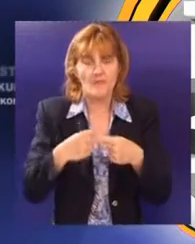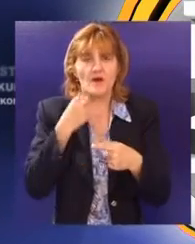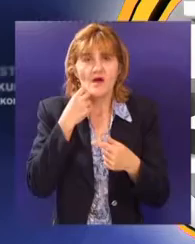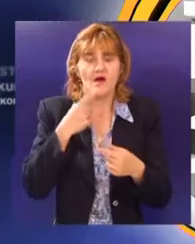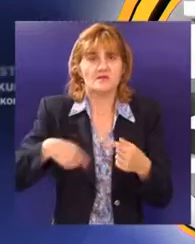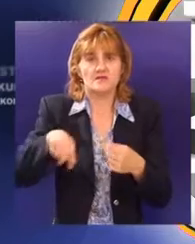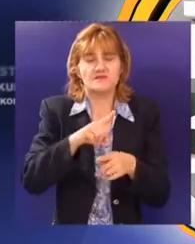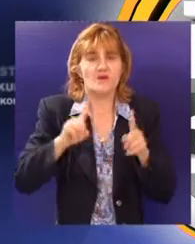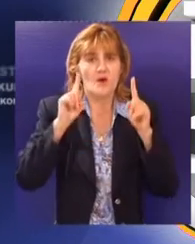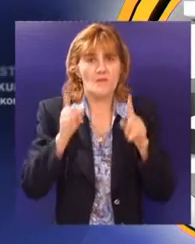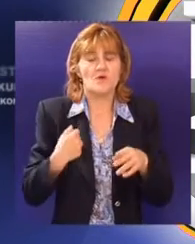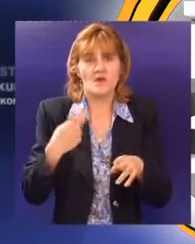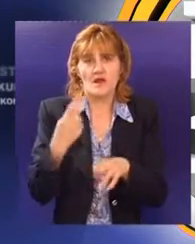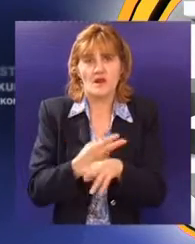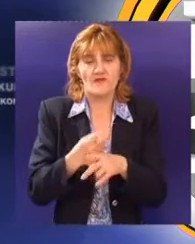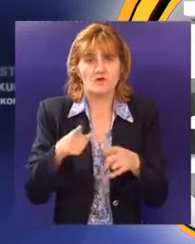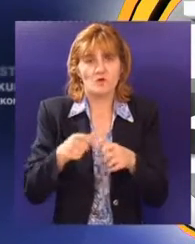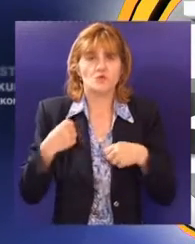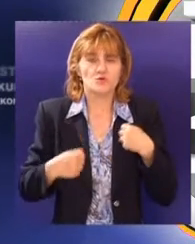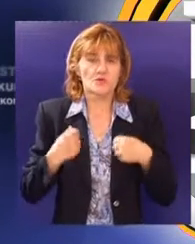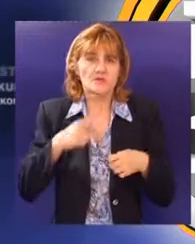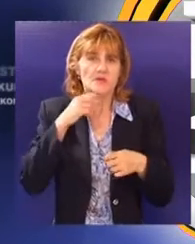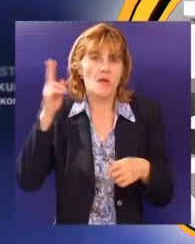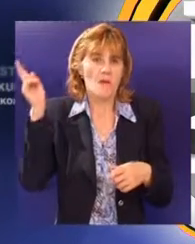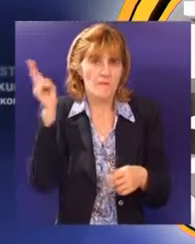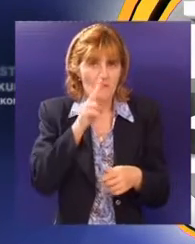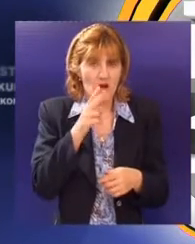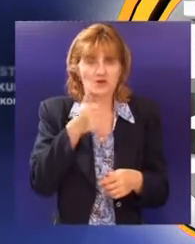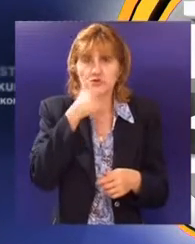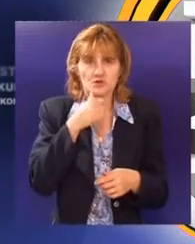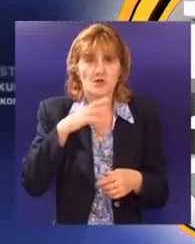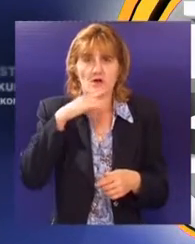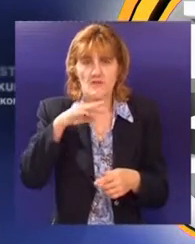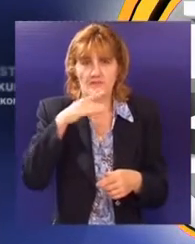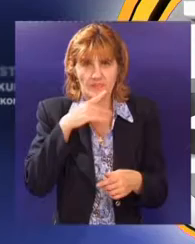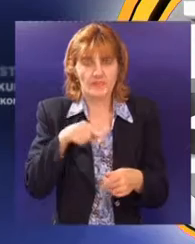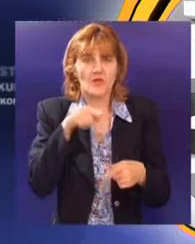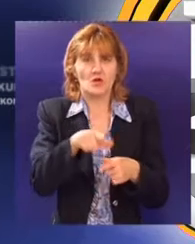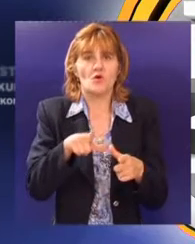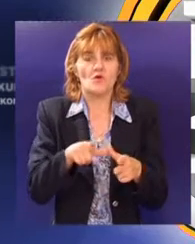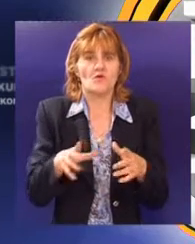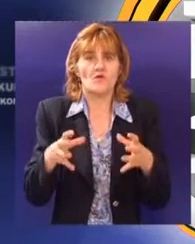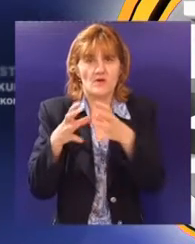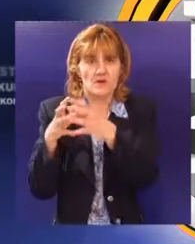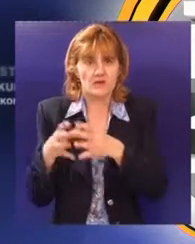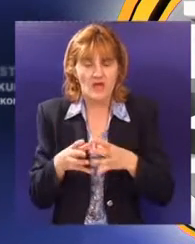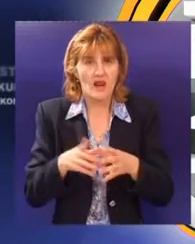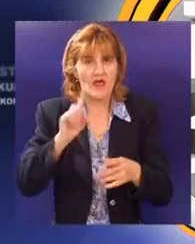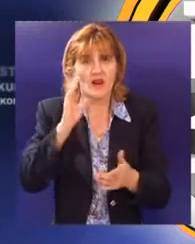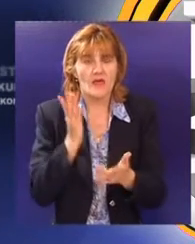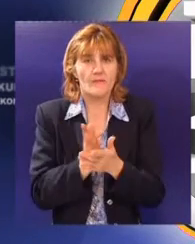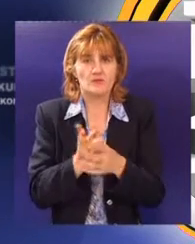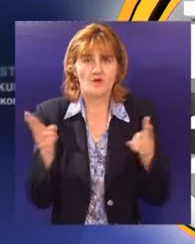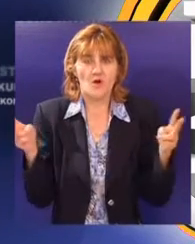prilagodjavanja kod rubnih delova Subotice i Palića. Ono na čemu se insistira jeste da prilagodjavanje u tim delovima ne bude